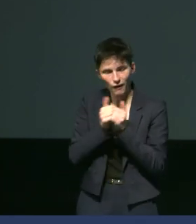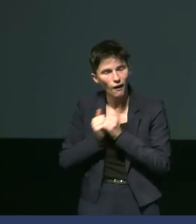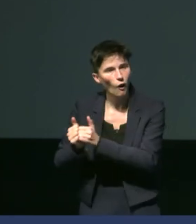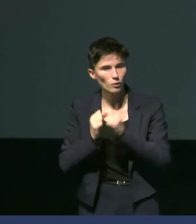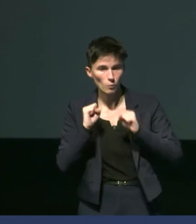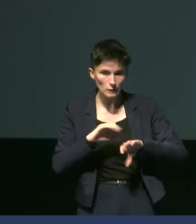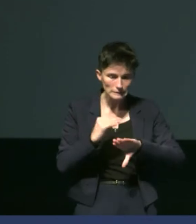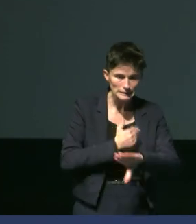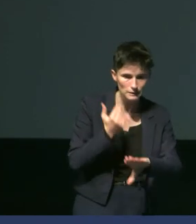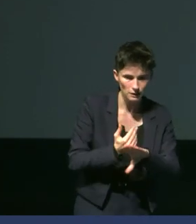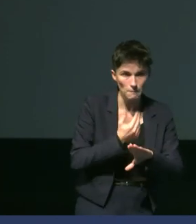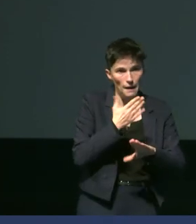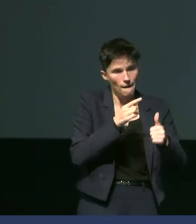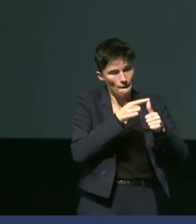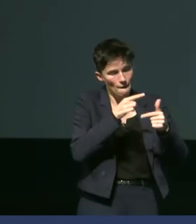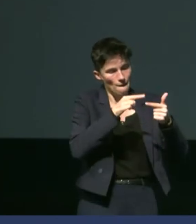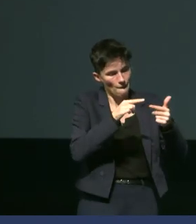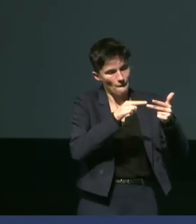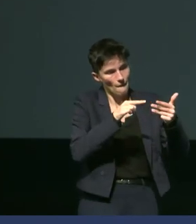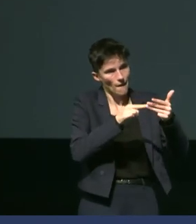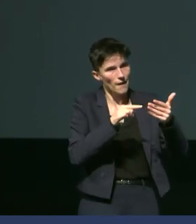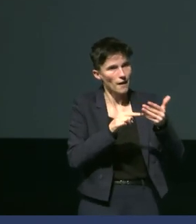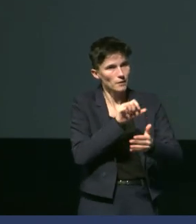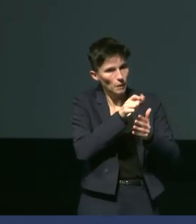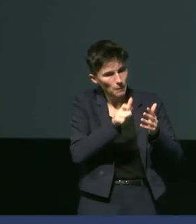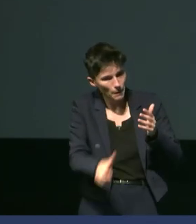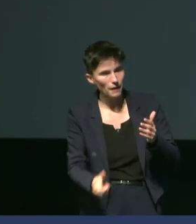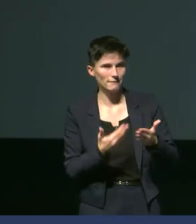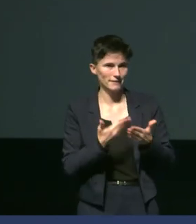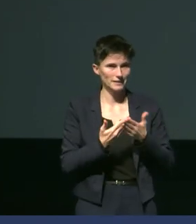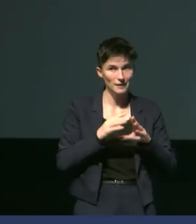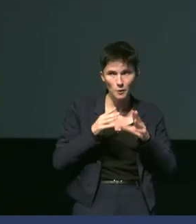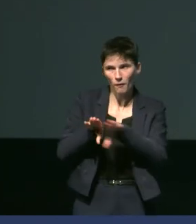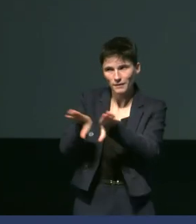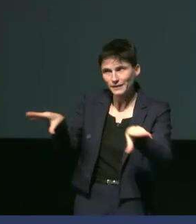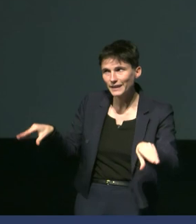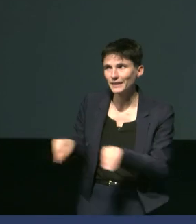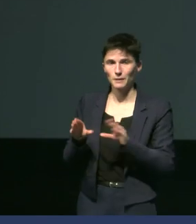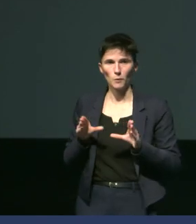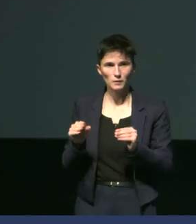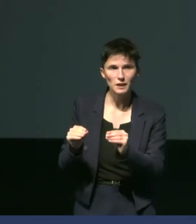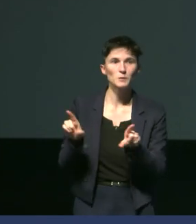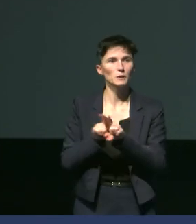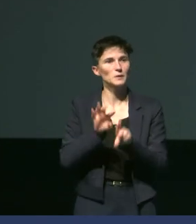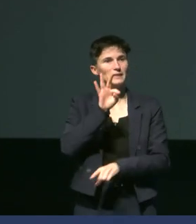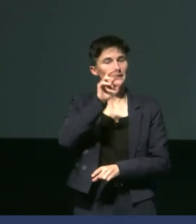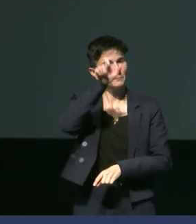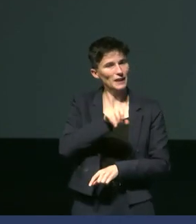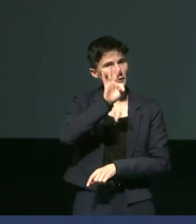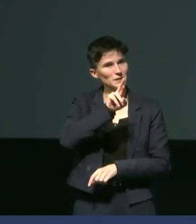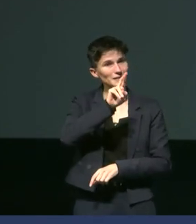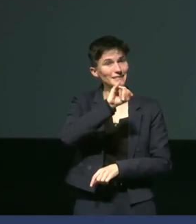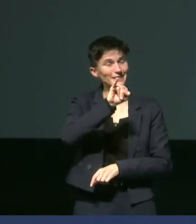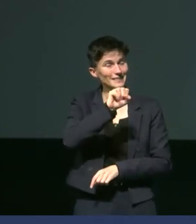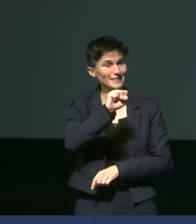passe, mais une chose à la fois. Donc, grâce à toute l'équipe d'Océanopolis et puis Tristan qui a également travaillé sur les